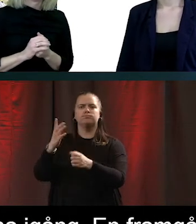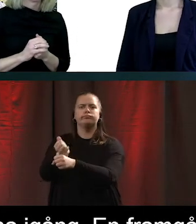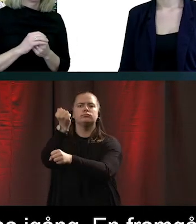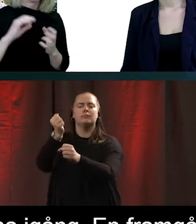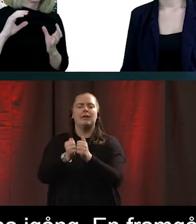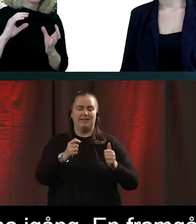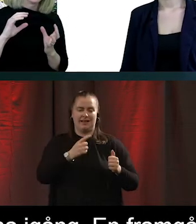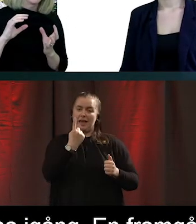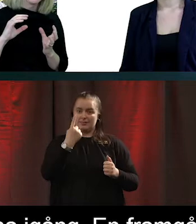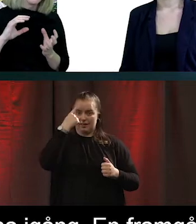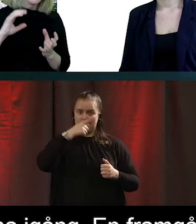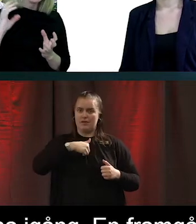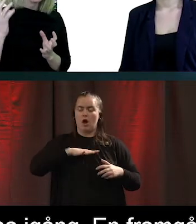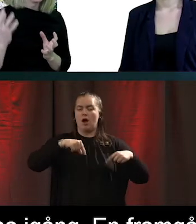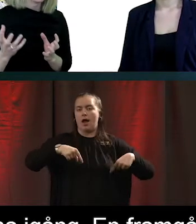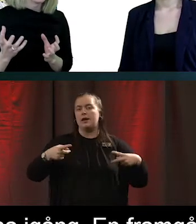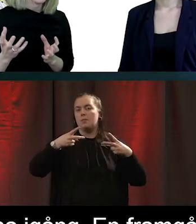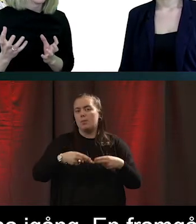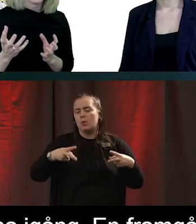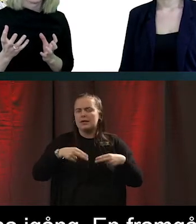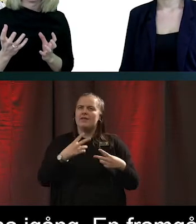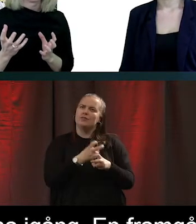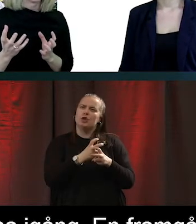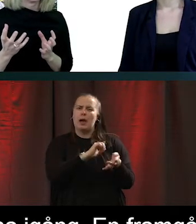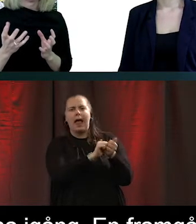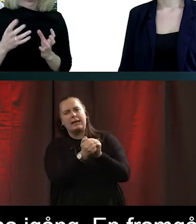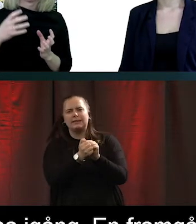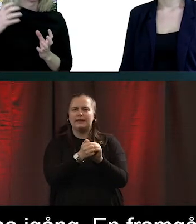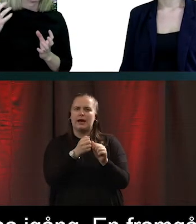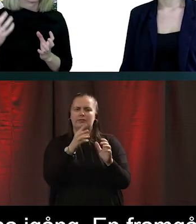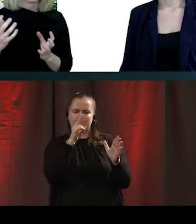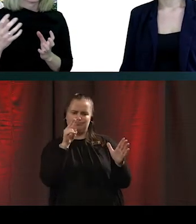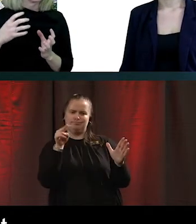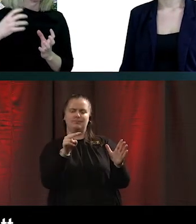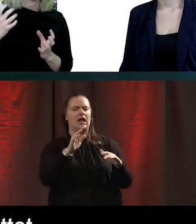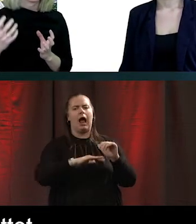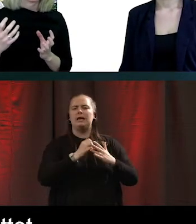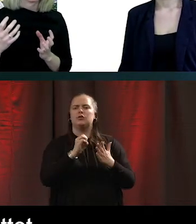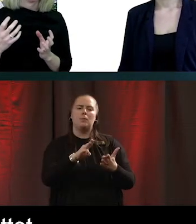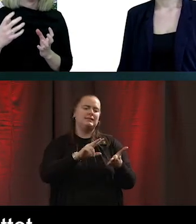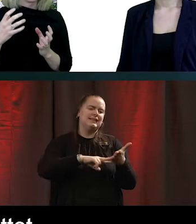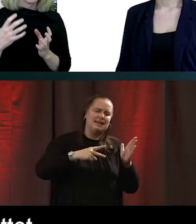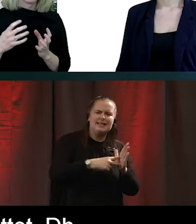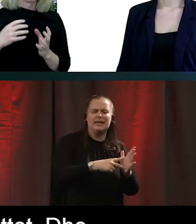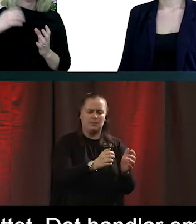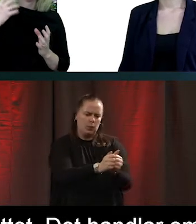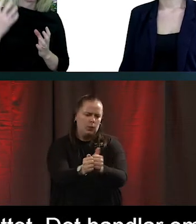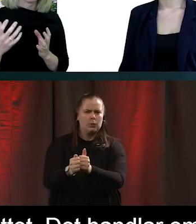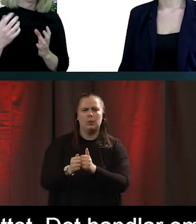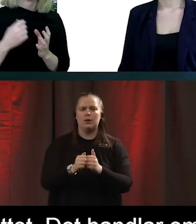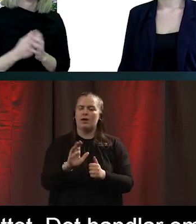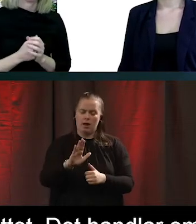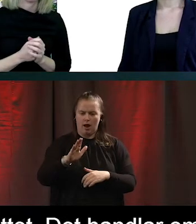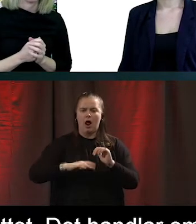Det är just nu kanske att vi också försöker ändra synsättet. Det handlar inte om teknik. Det handlar inte om produkter. Det handlar inte om saker. Det handlar om att nå